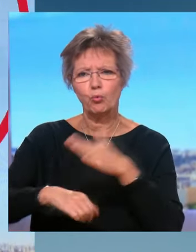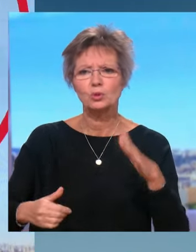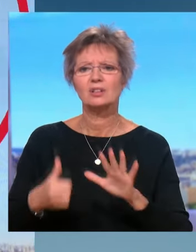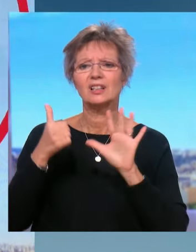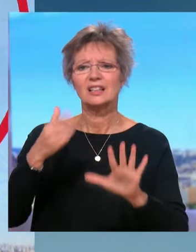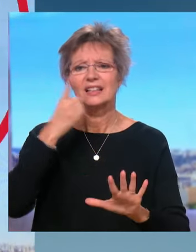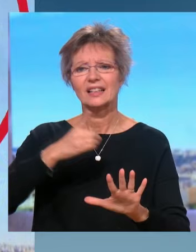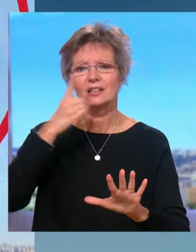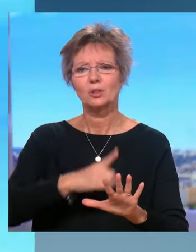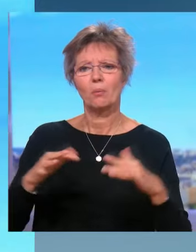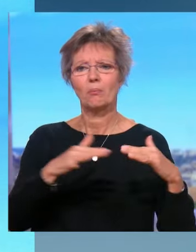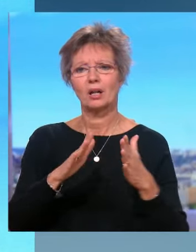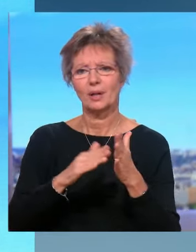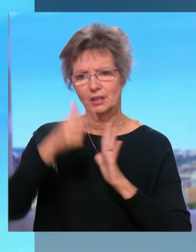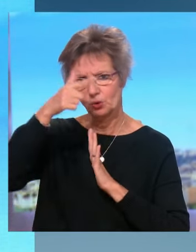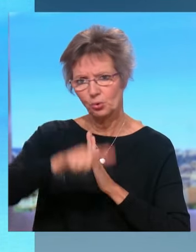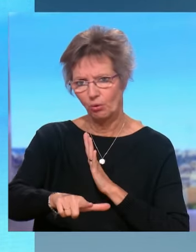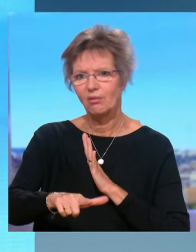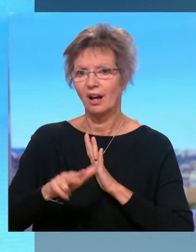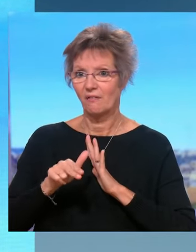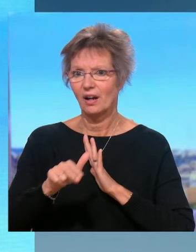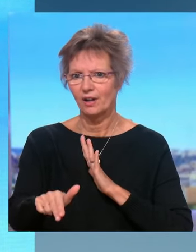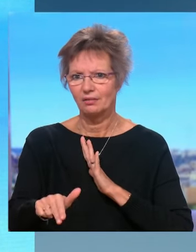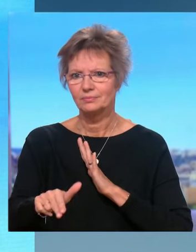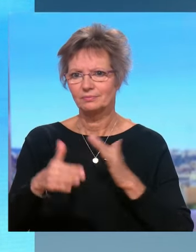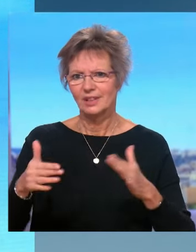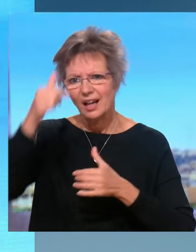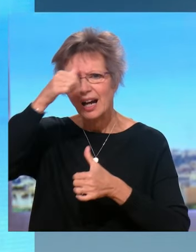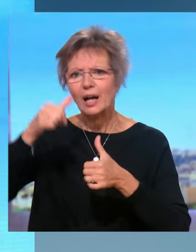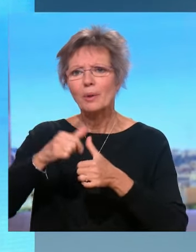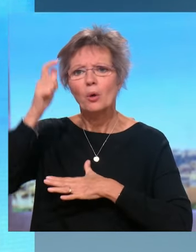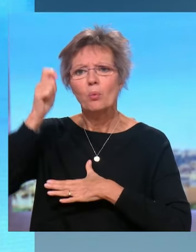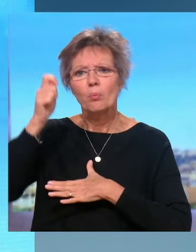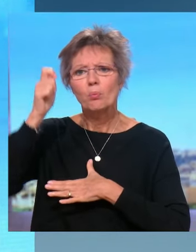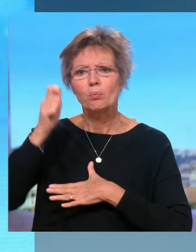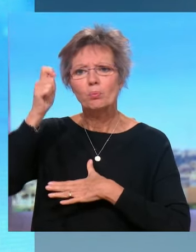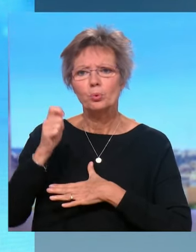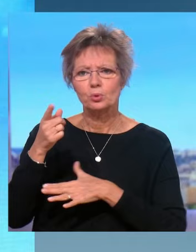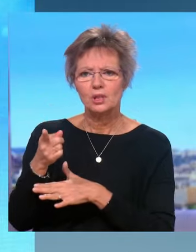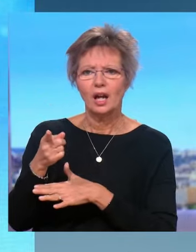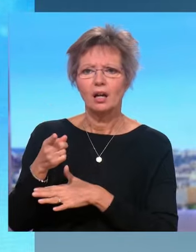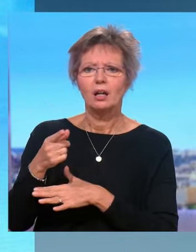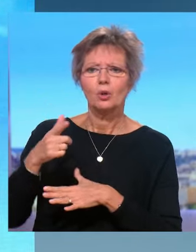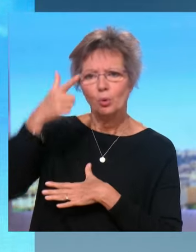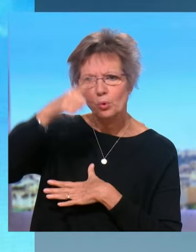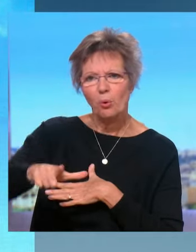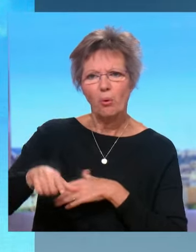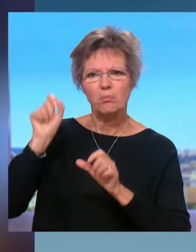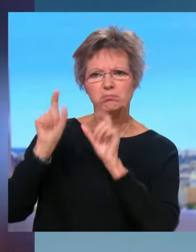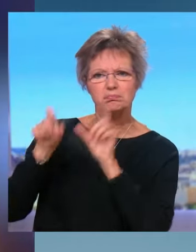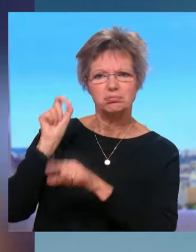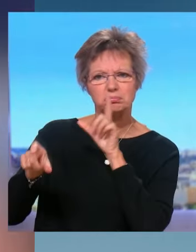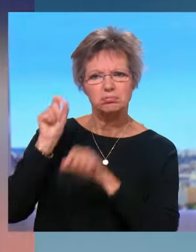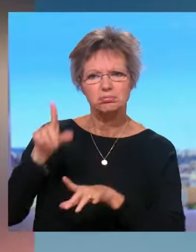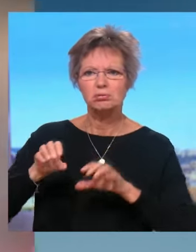décembre, le match Marseille-Lyon se déroulera. Il avait été arrêté après que le bus des joueurs puis des supporters lyonnais aient été caillassés. L'entraîneur qui a été